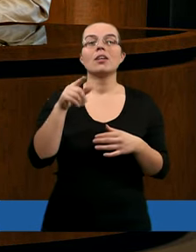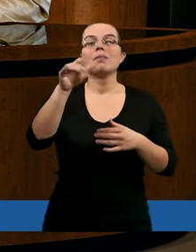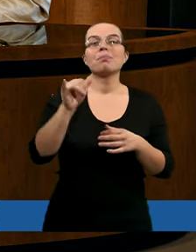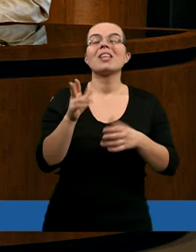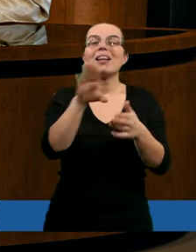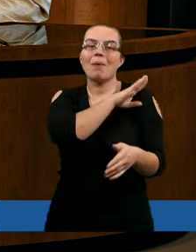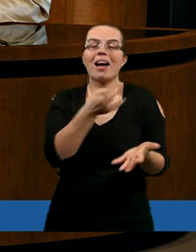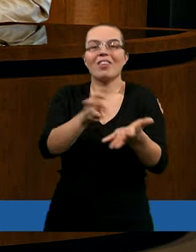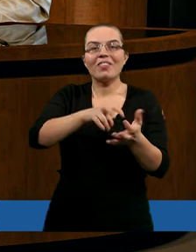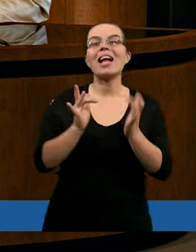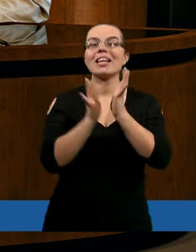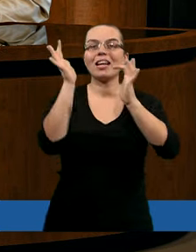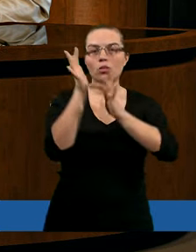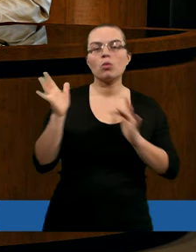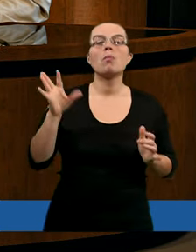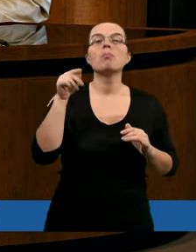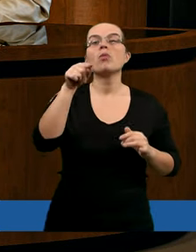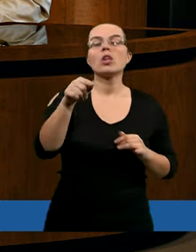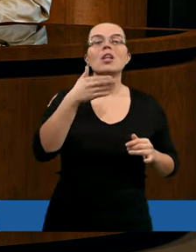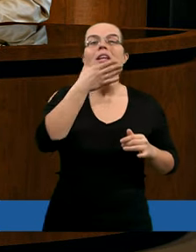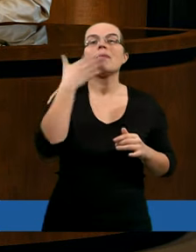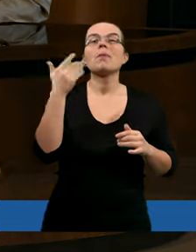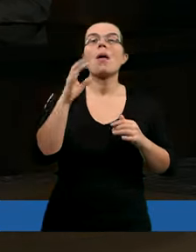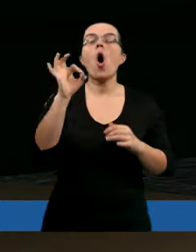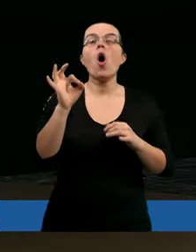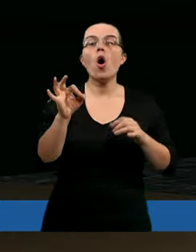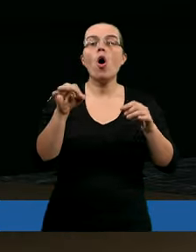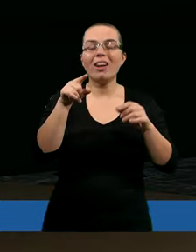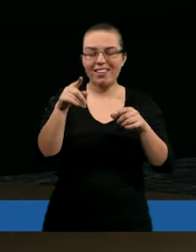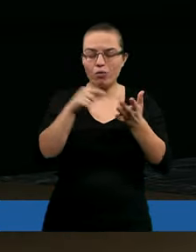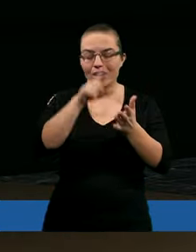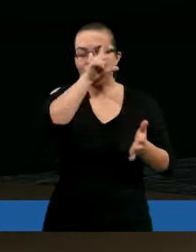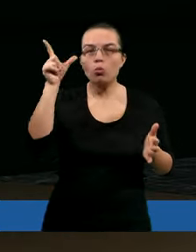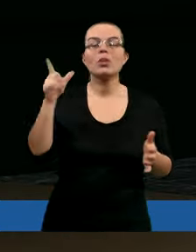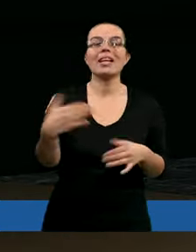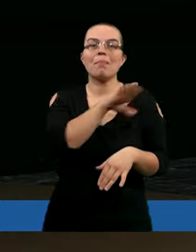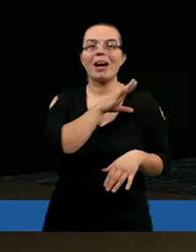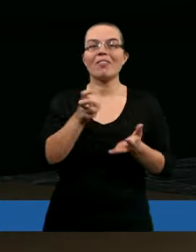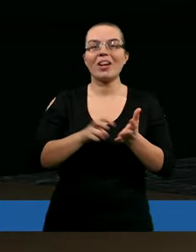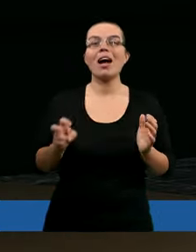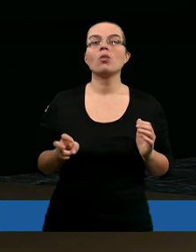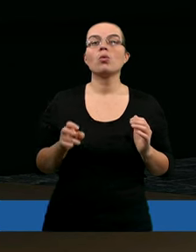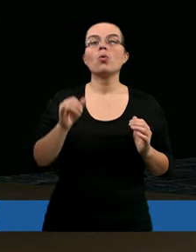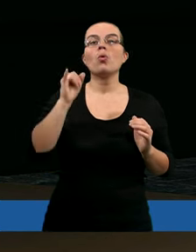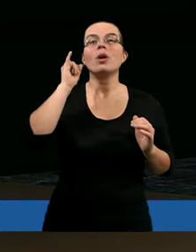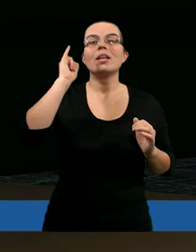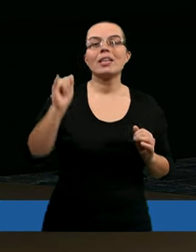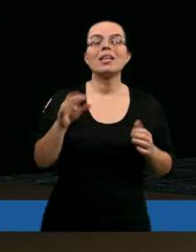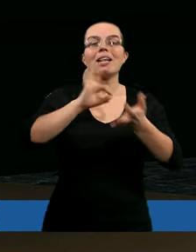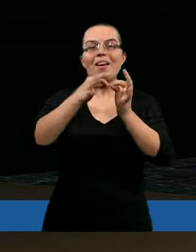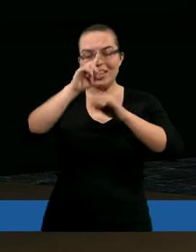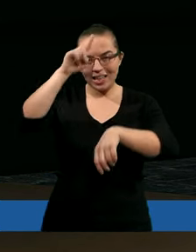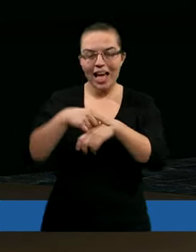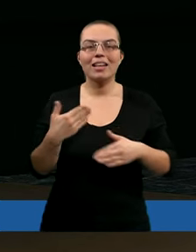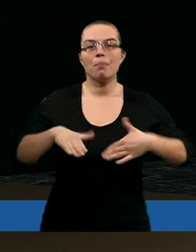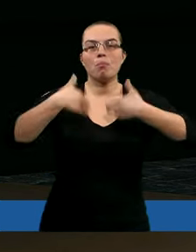Bez zmartwychwstania Jezusa to nie ma co tam marzyć o zmartwychwstaniu nas jako ludzi. I nawet w lekcji